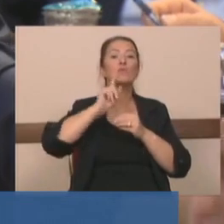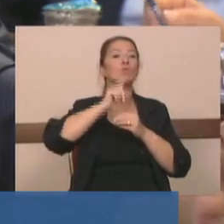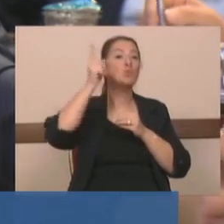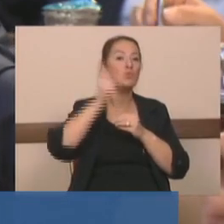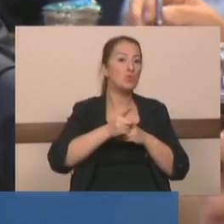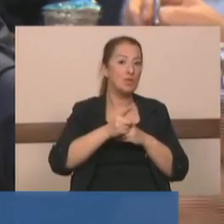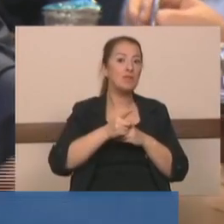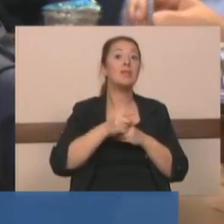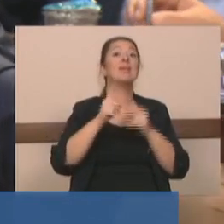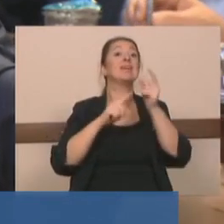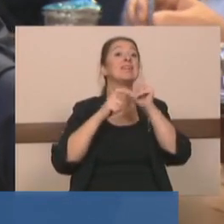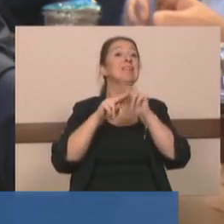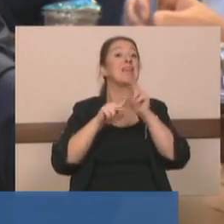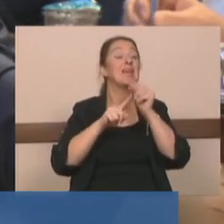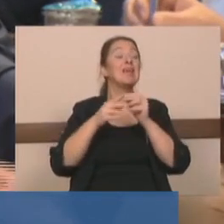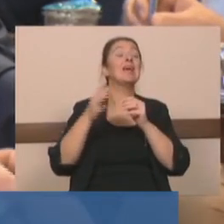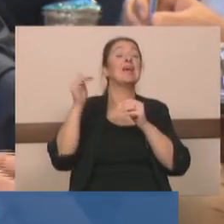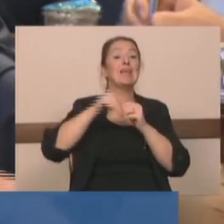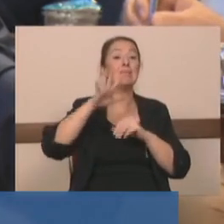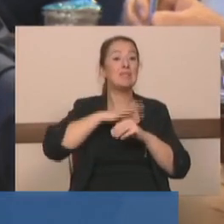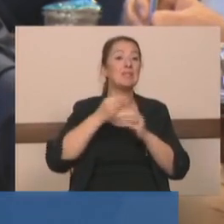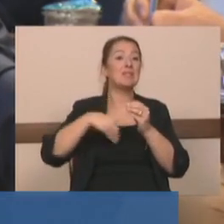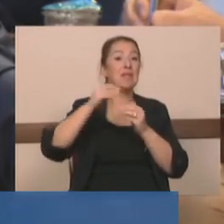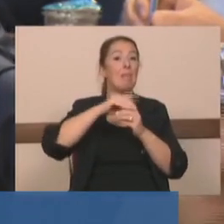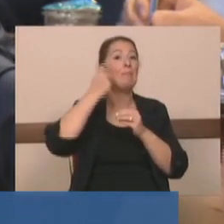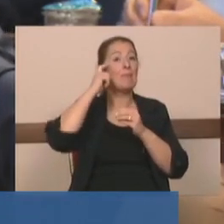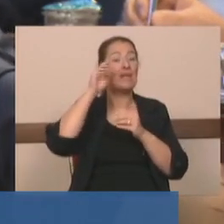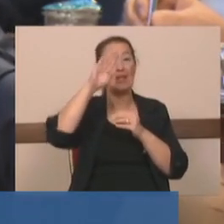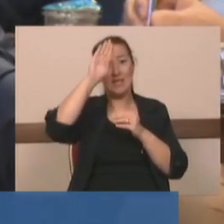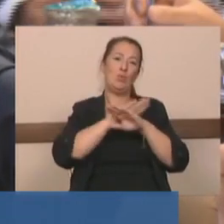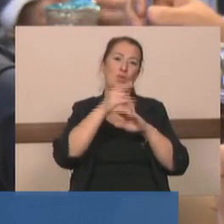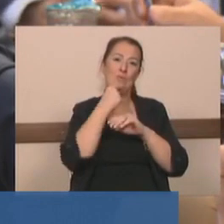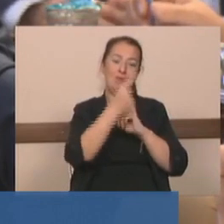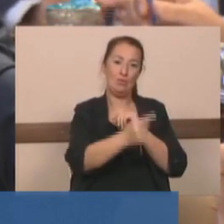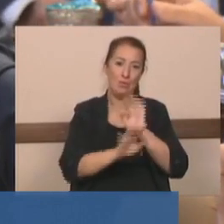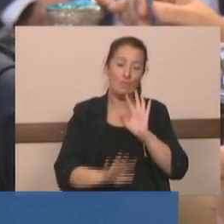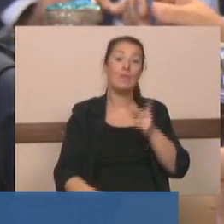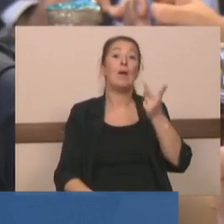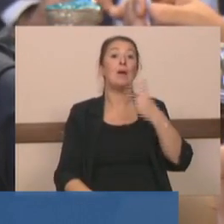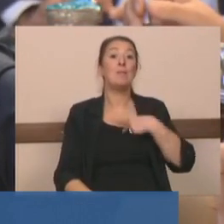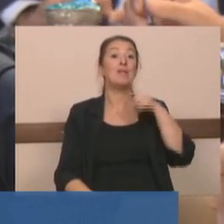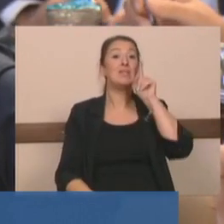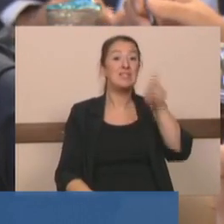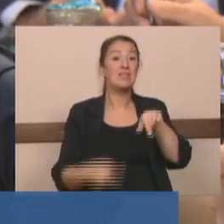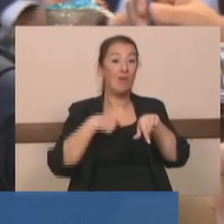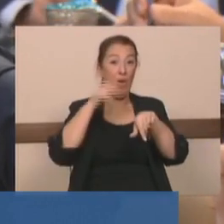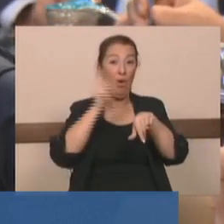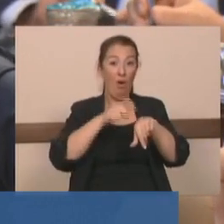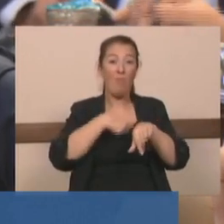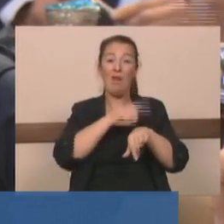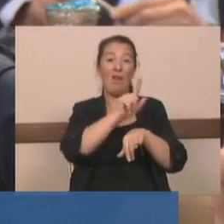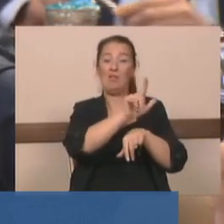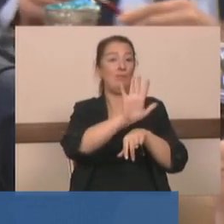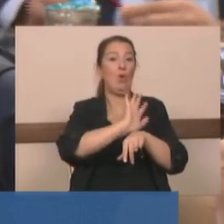İSKİ'de getirmek istediğiniz zamla ilgili bilgiler de İstanbul halkı tarafından biliniyor. Benim sizin taklidinizi yapmaya ihtiyacım